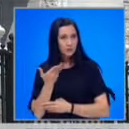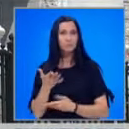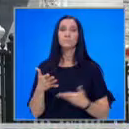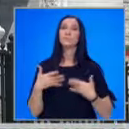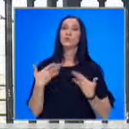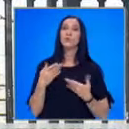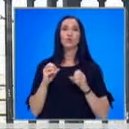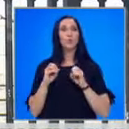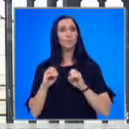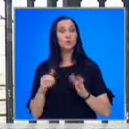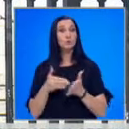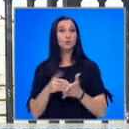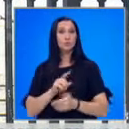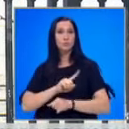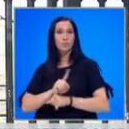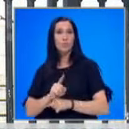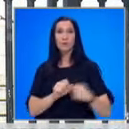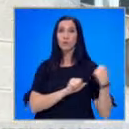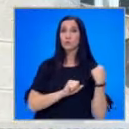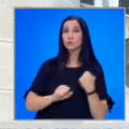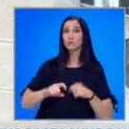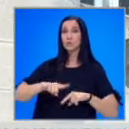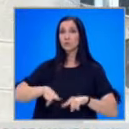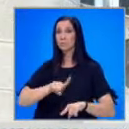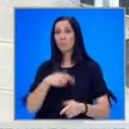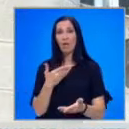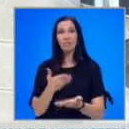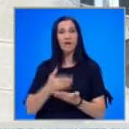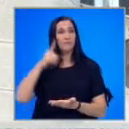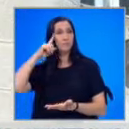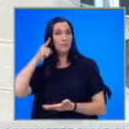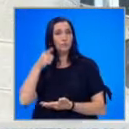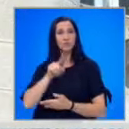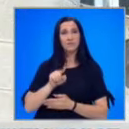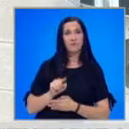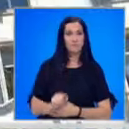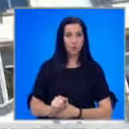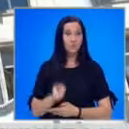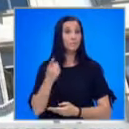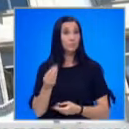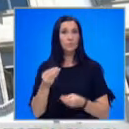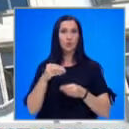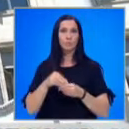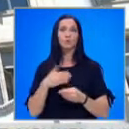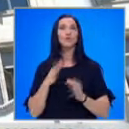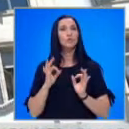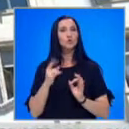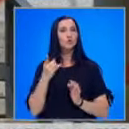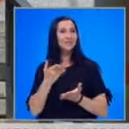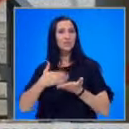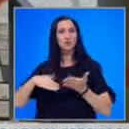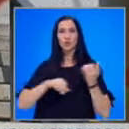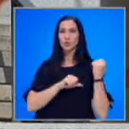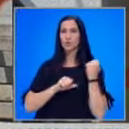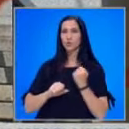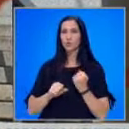искането е допустимо, тъй като до момента Конституционният съд не е давал становище по този въпрос. Той допълни, че именно тази част от